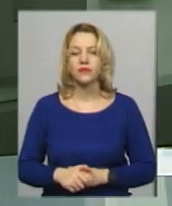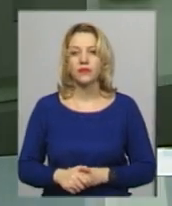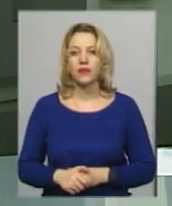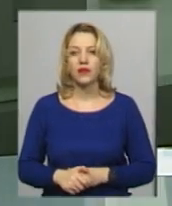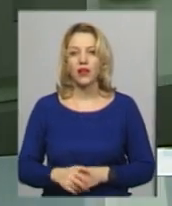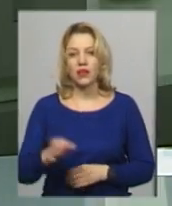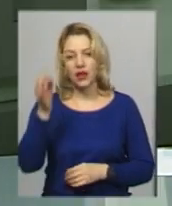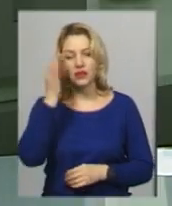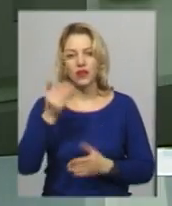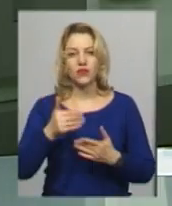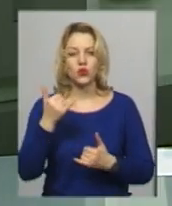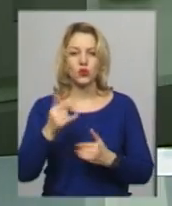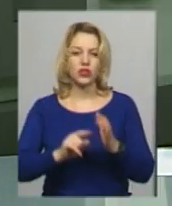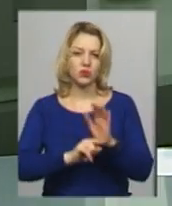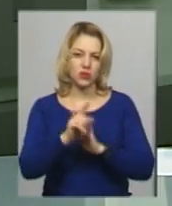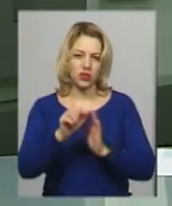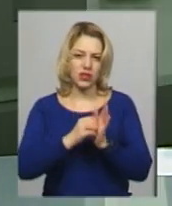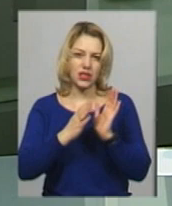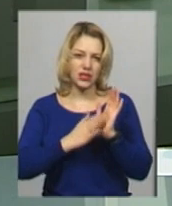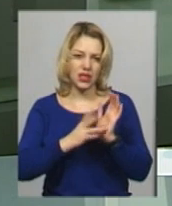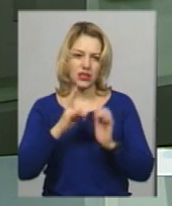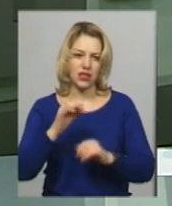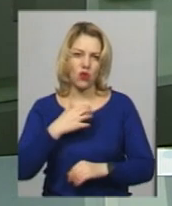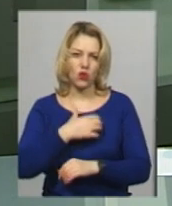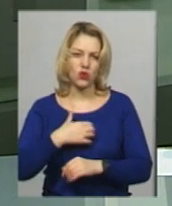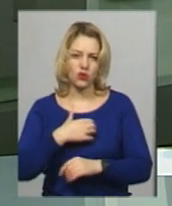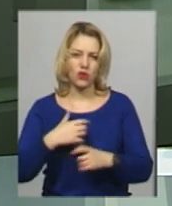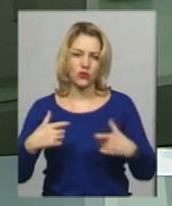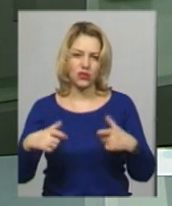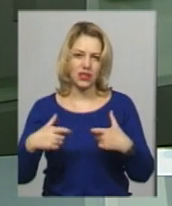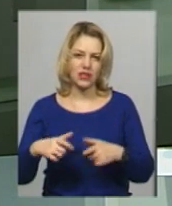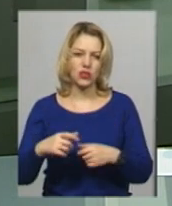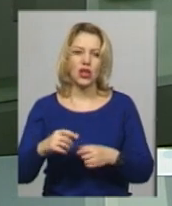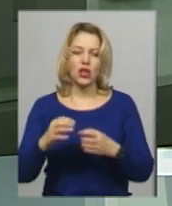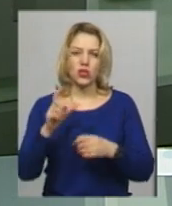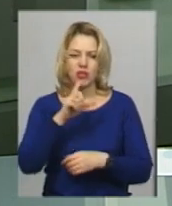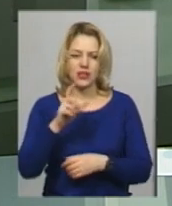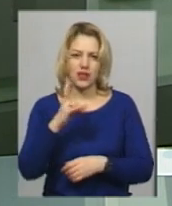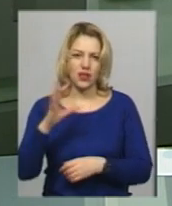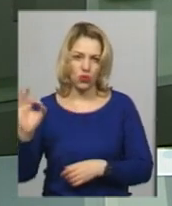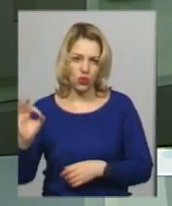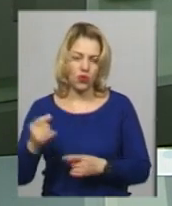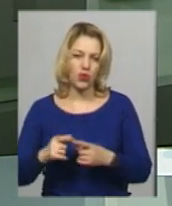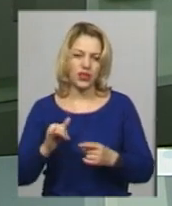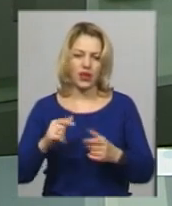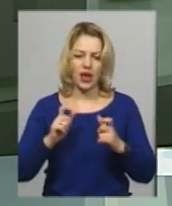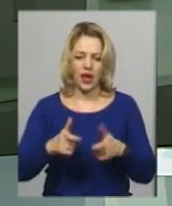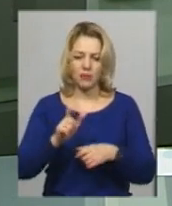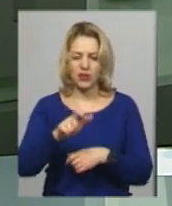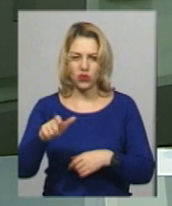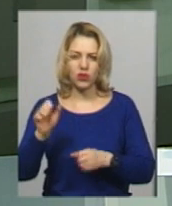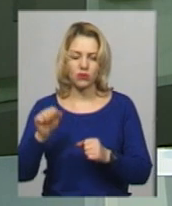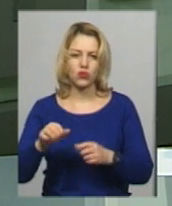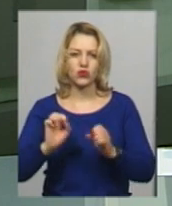Нагадаю, відсьогодні розпочалася реєстрація на основну сесію зовнішнього незалежного оцінювання. Абітурієнти можуть